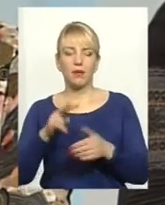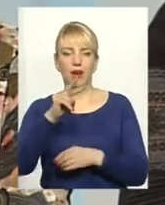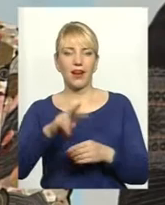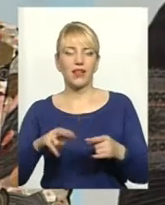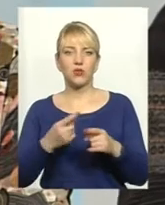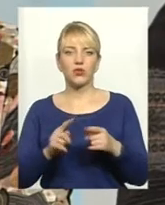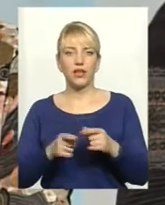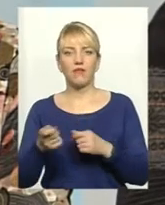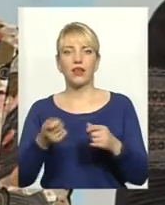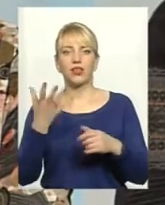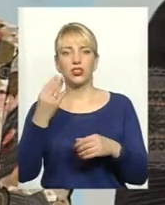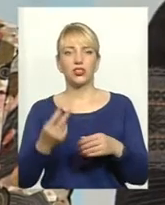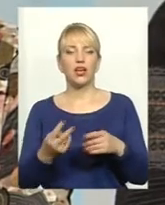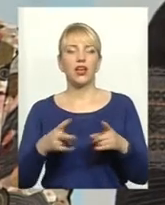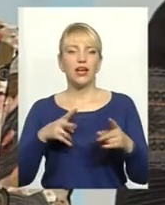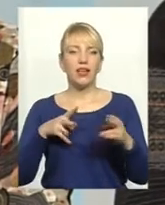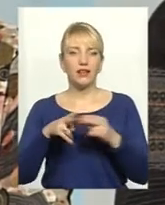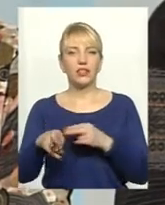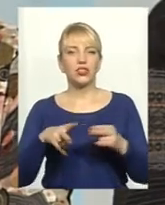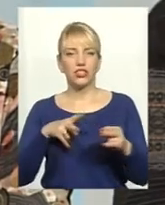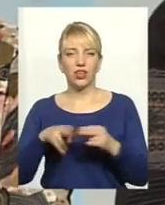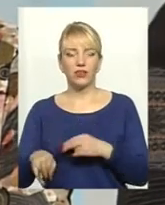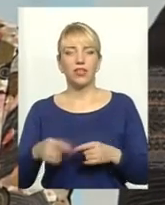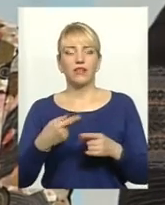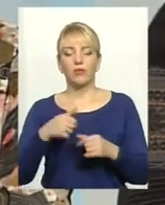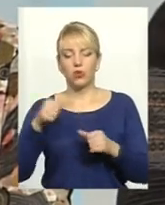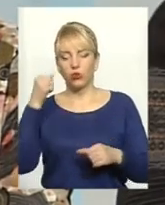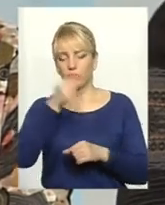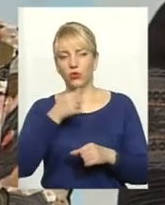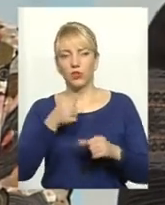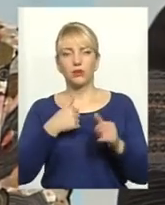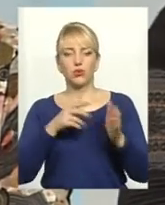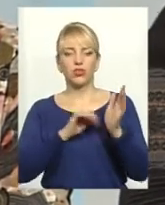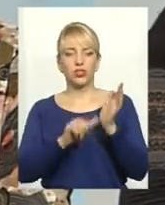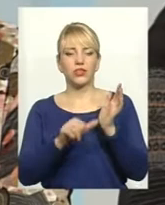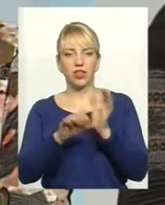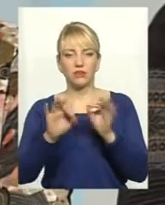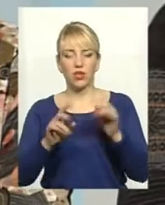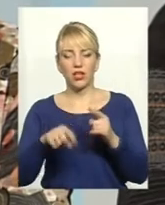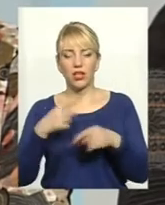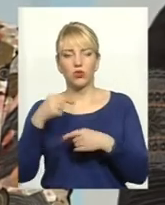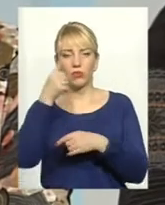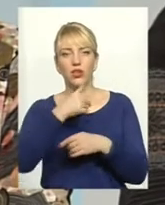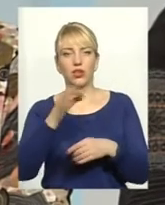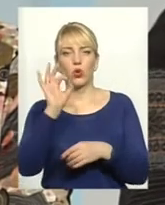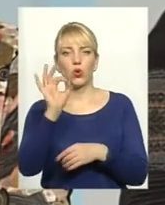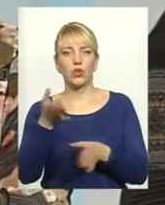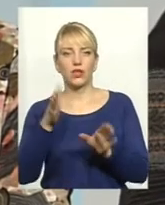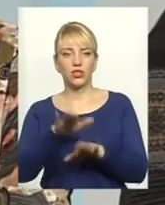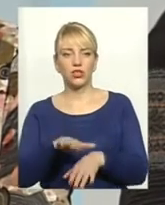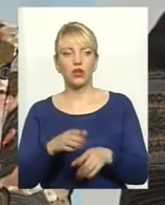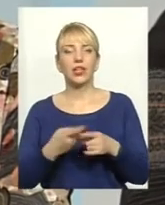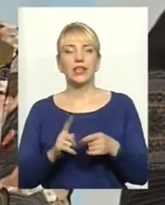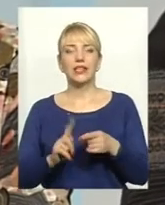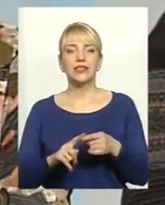влада починає різати, от я кажу, минулому році лишили на цей рік відсотків десь 60-го, було, на наступний рік вони ноль залишають. І я